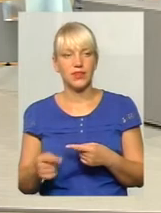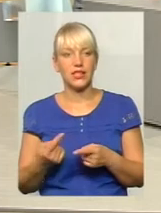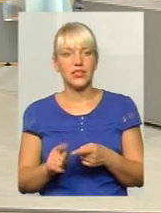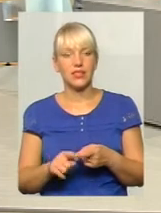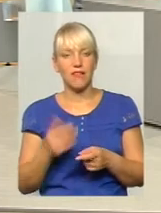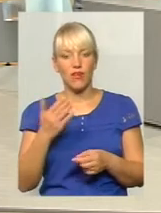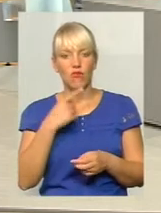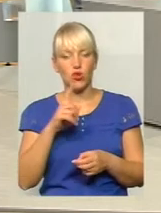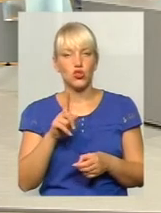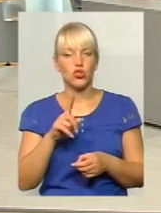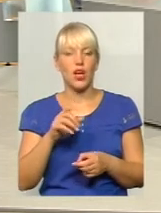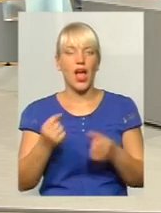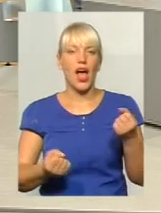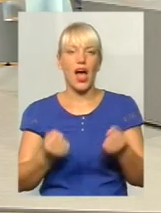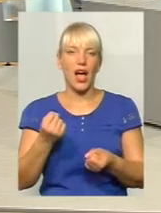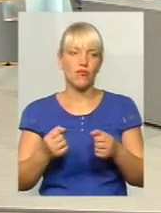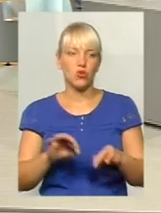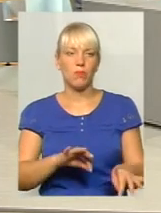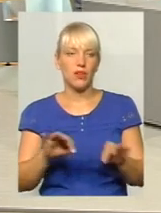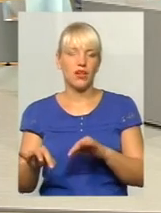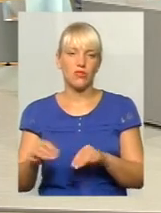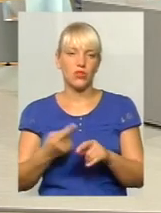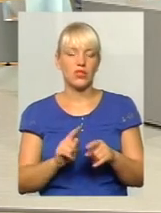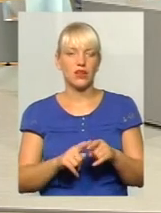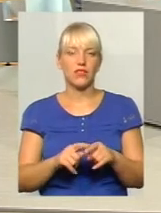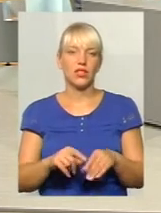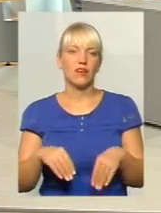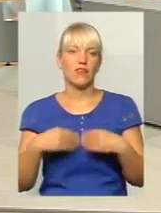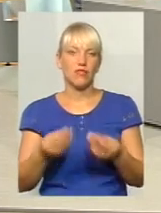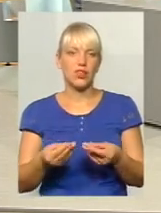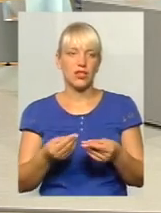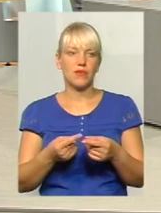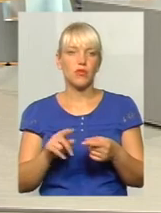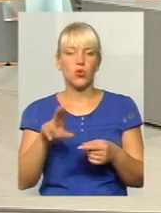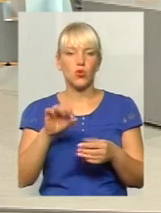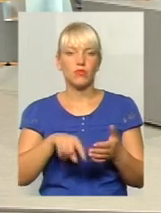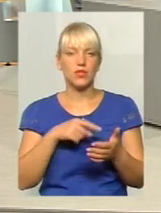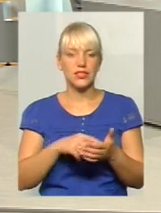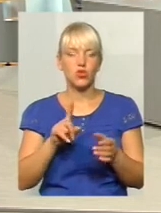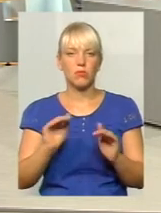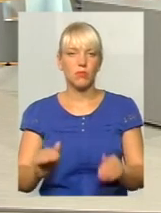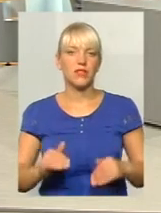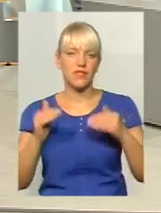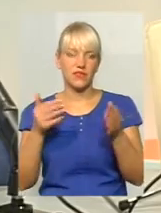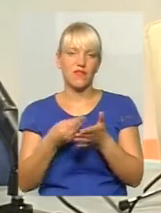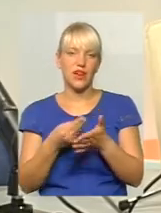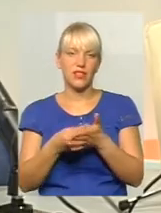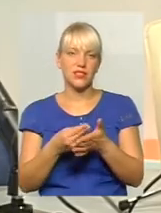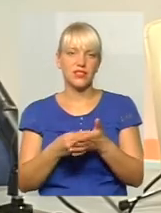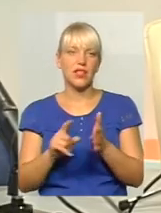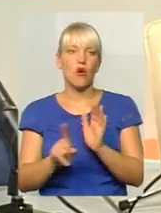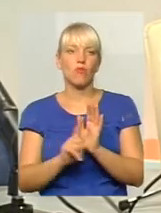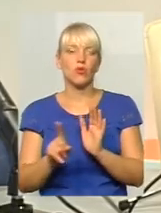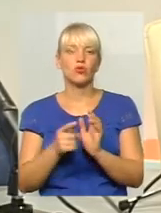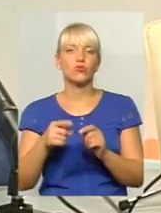що автоперевізник висуне логічні вимоги до нового міста підвищити вартість проїзду. Тому що цей маршрут... Він